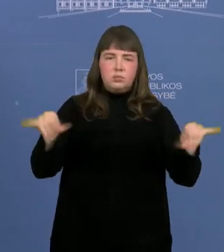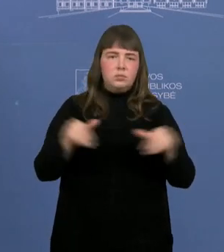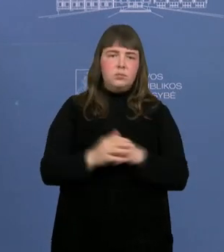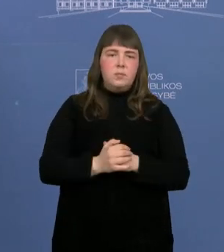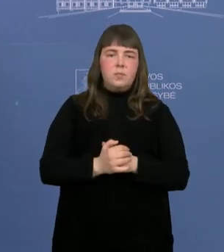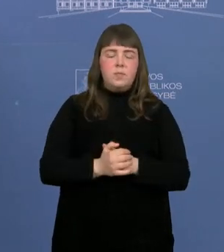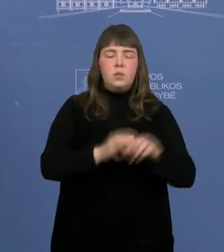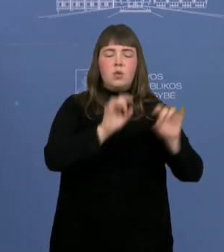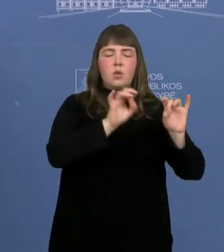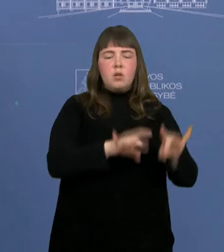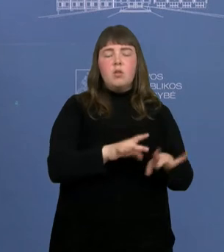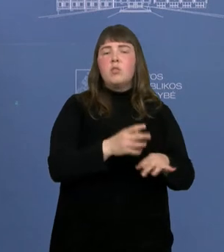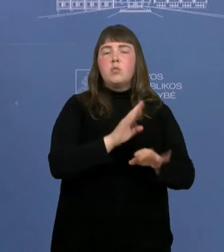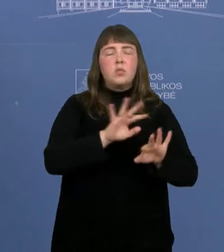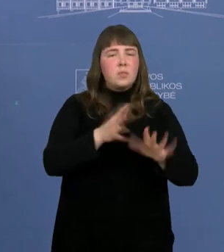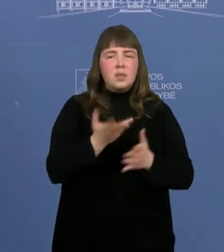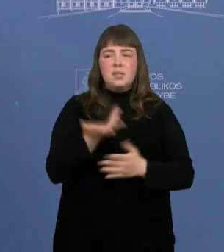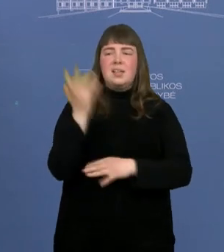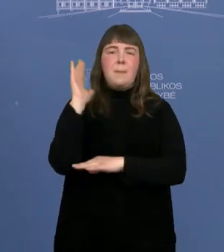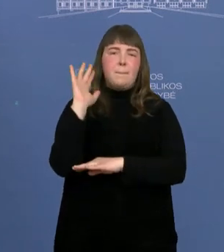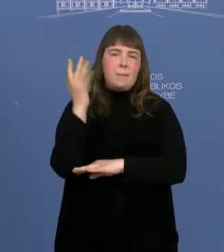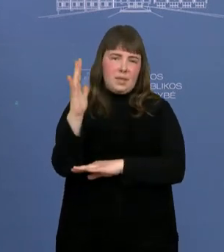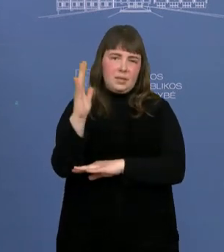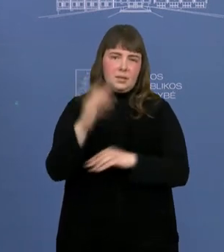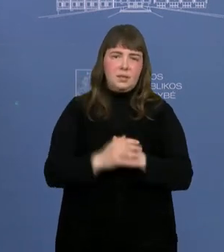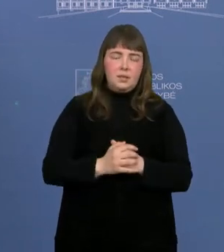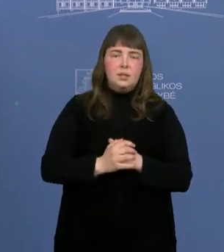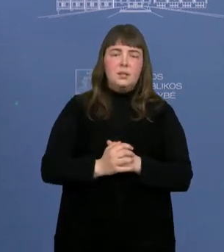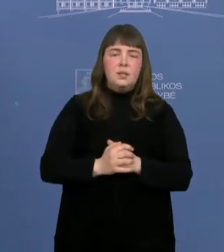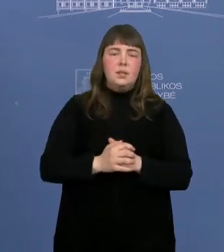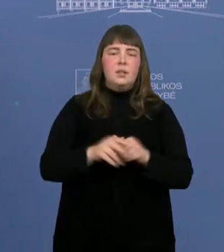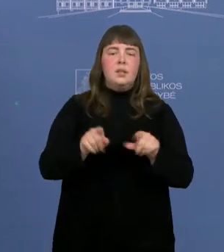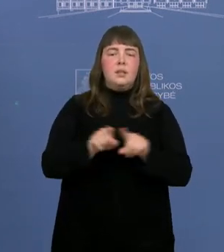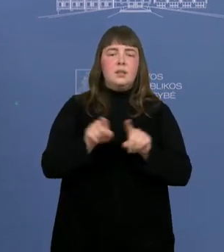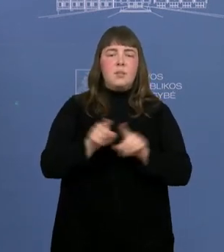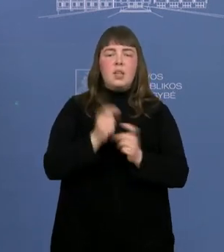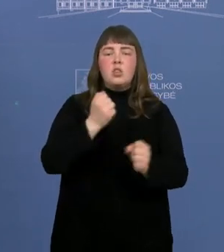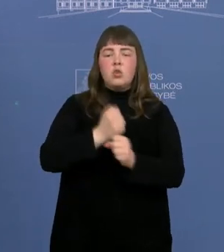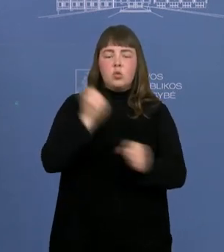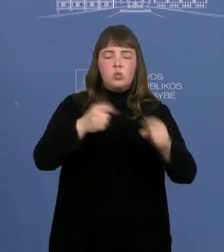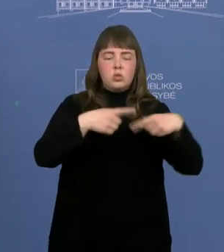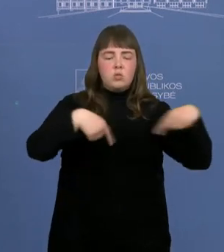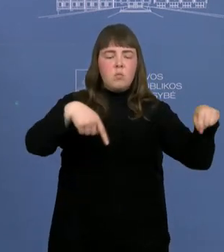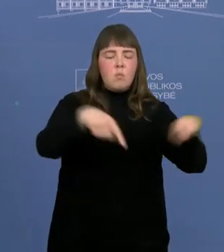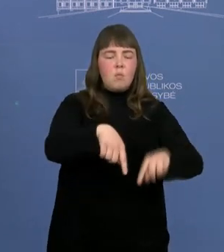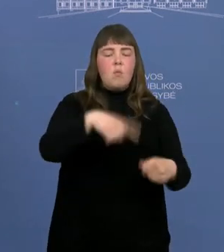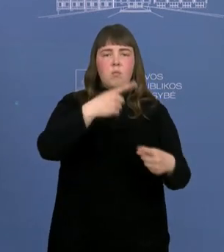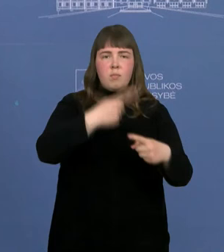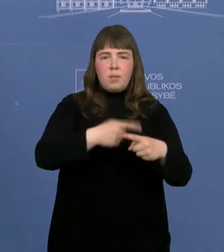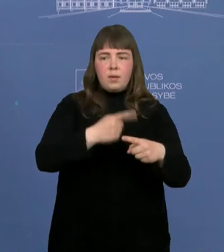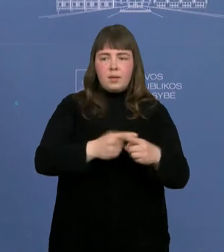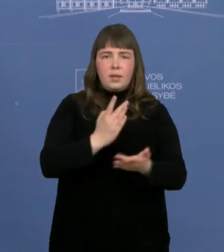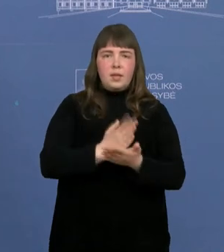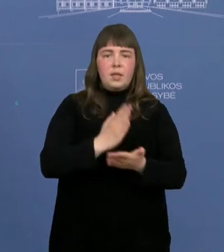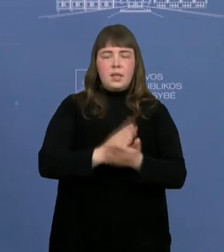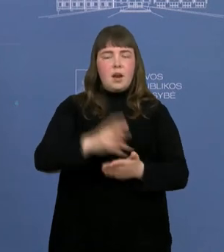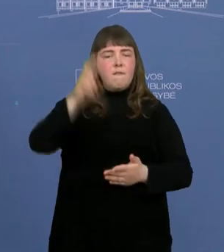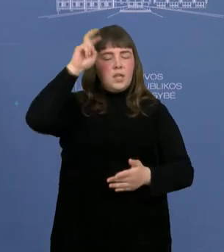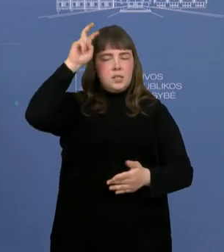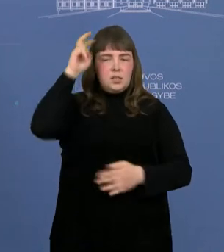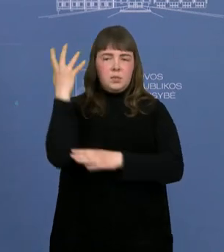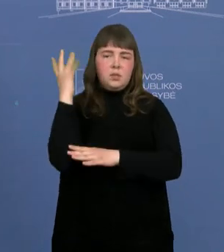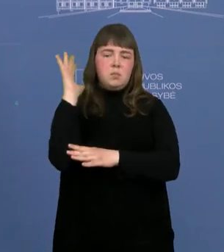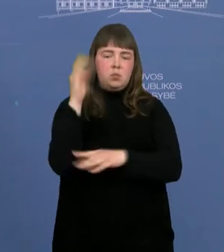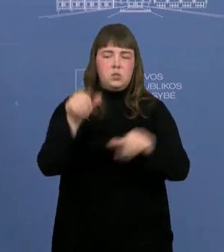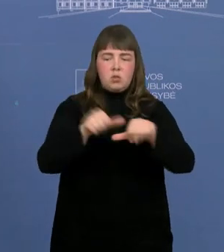dienetiniai medynai, drausinio statusas, visas punios šilas yra valstybinis miškas, visas